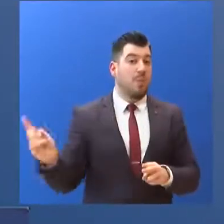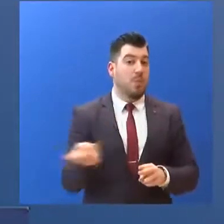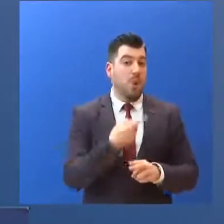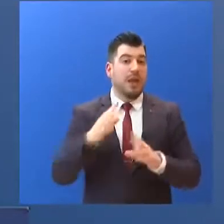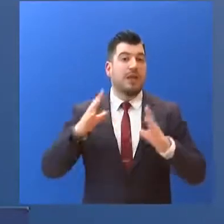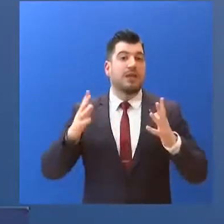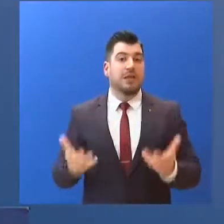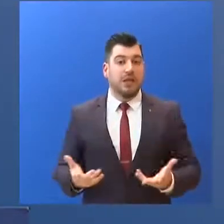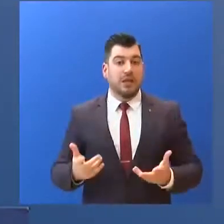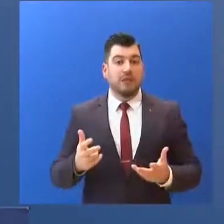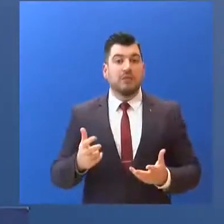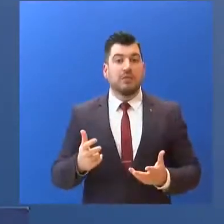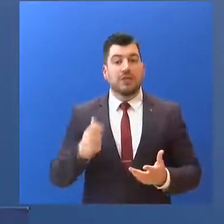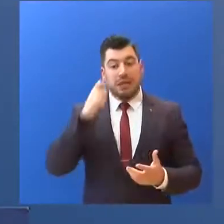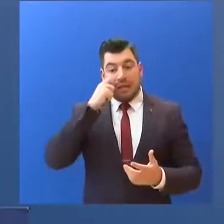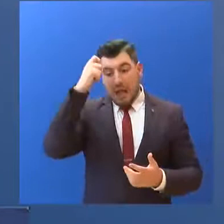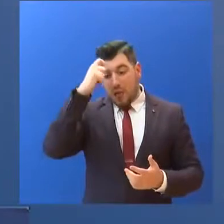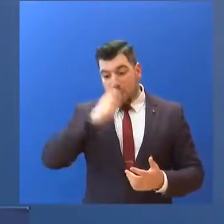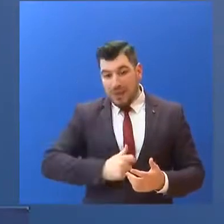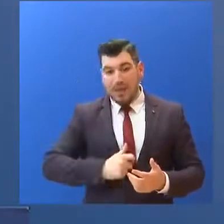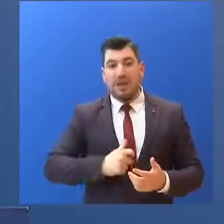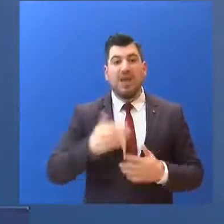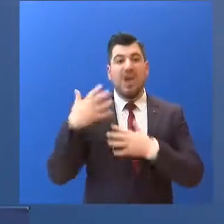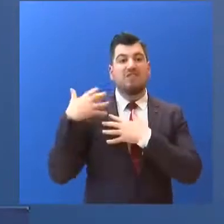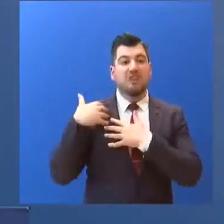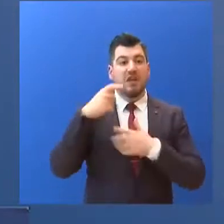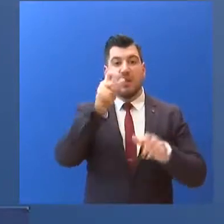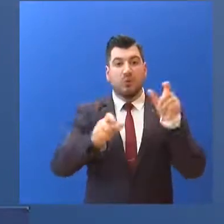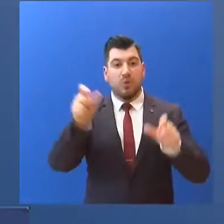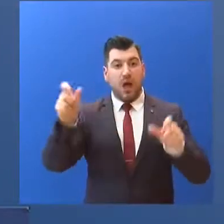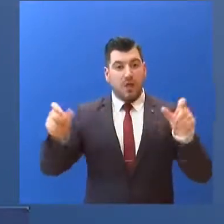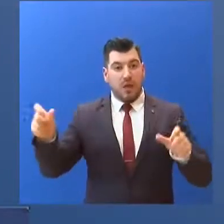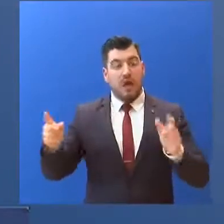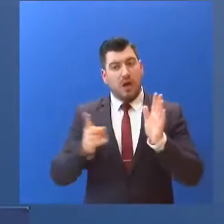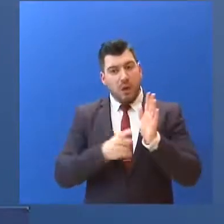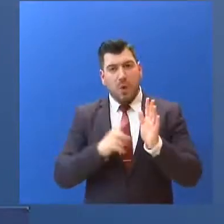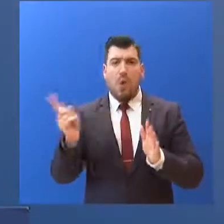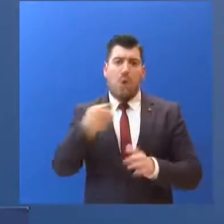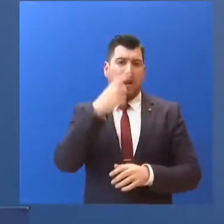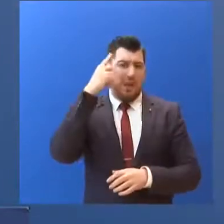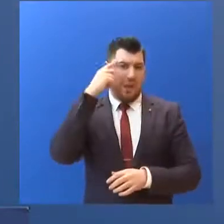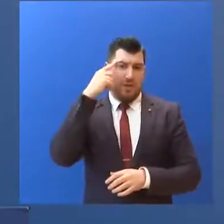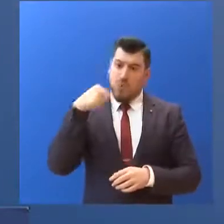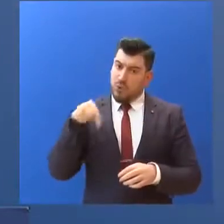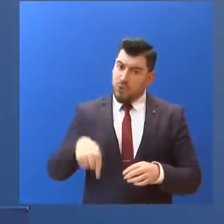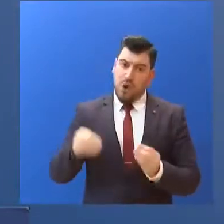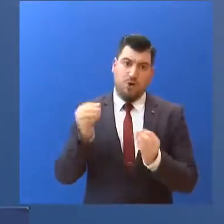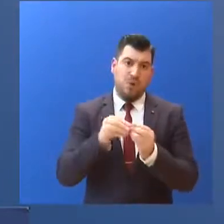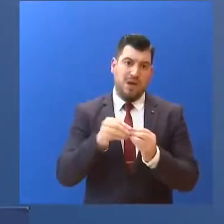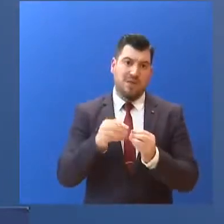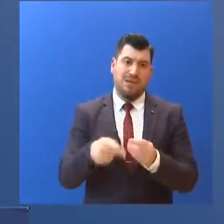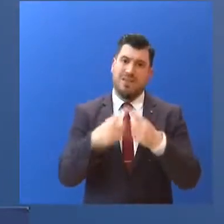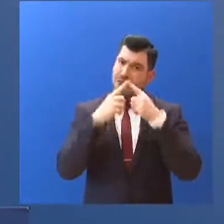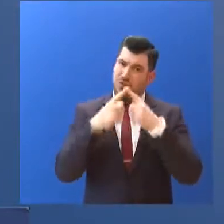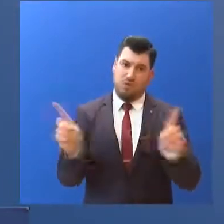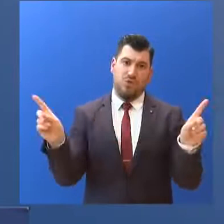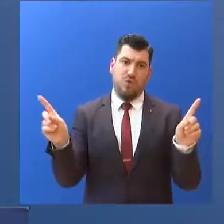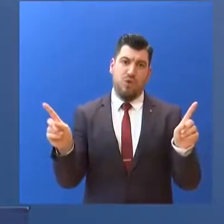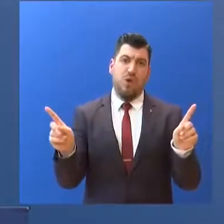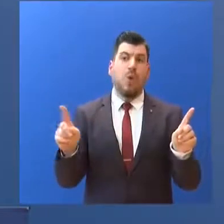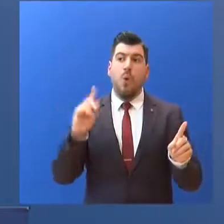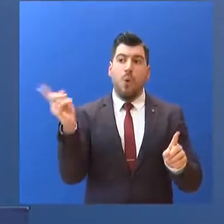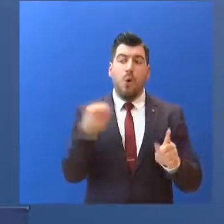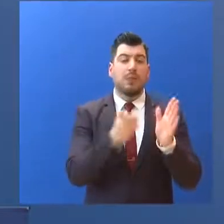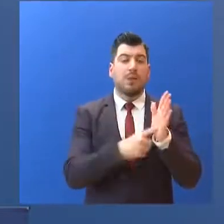η ατομική ευθύνη είναι αυτή που πριτανεύει... όλοι καταλαβαίνουμε ότι φέτος το Πάσχα είναι διαφορετικό... και θα μείνουμε στο σπίτι για να